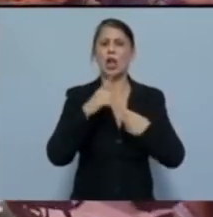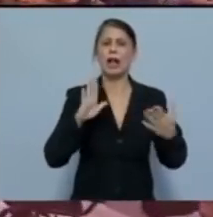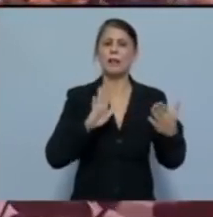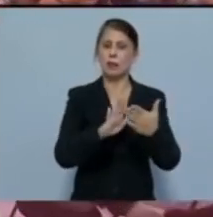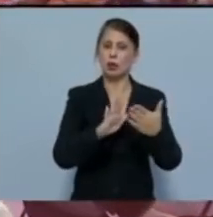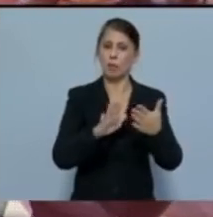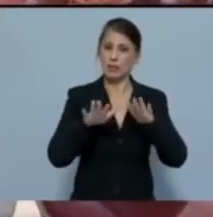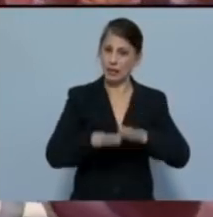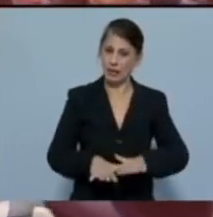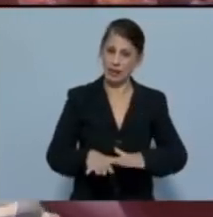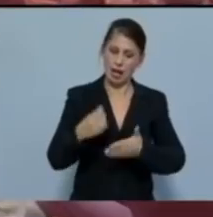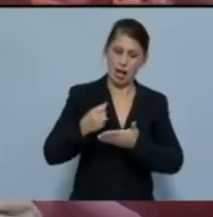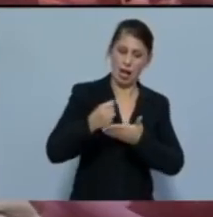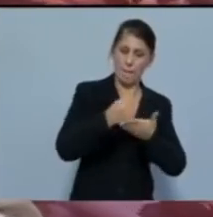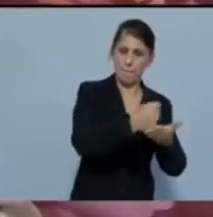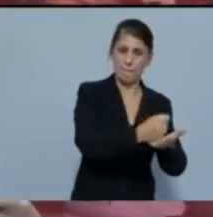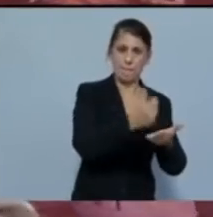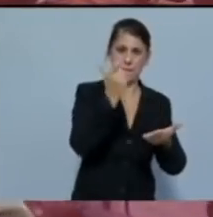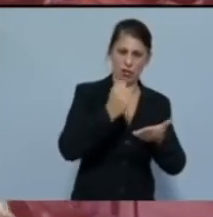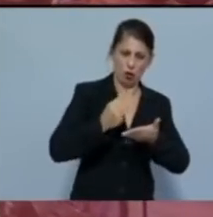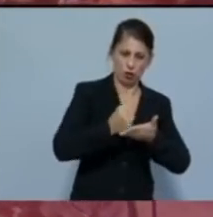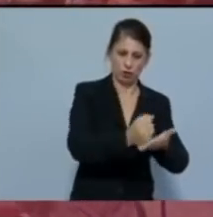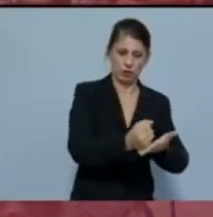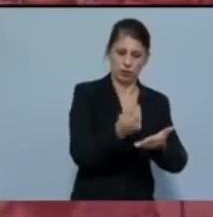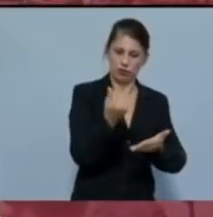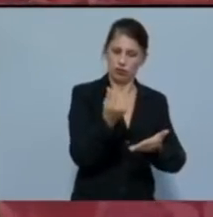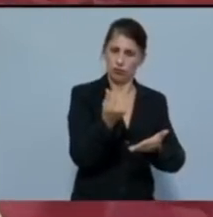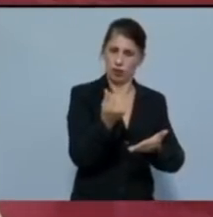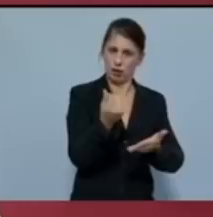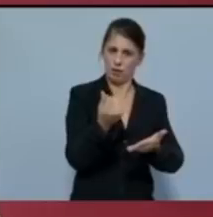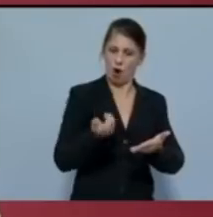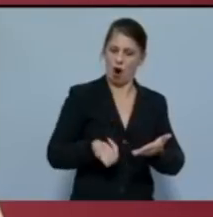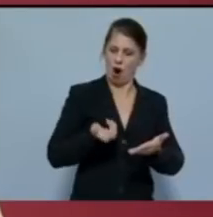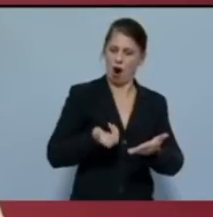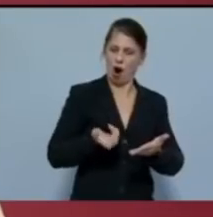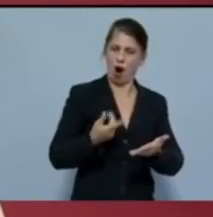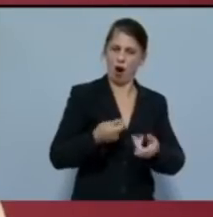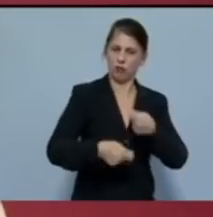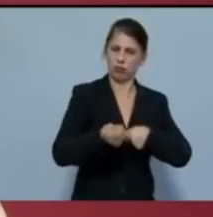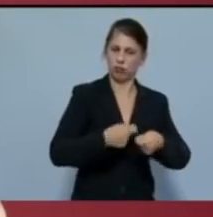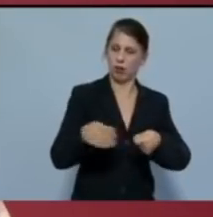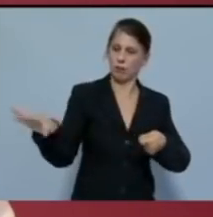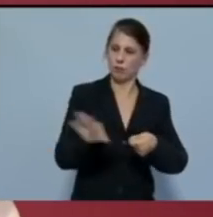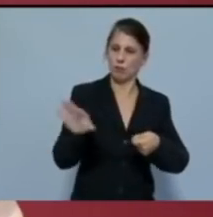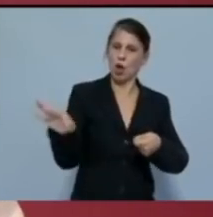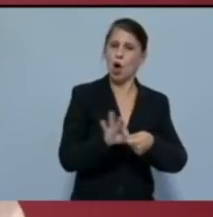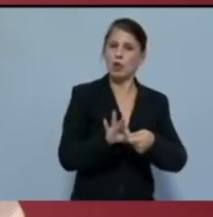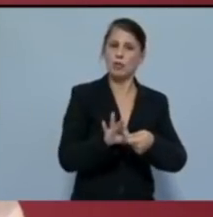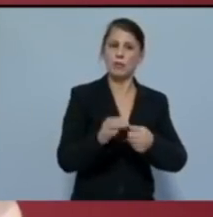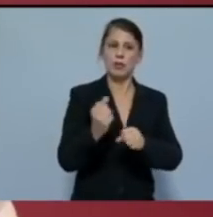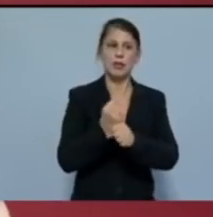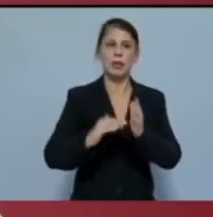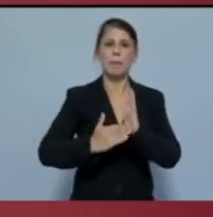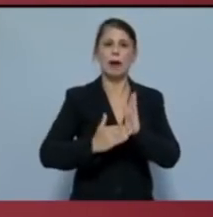επιδοτούνται οι επιχειρήσεις με ζεστό χρήμα για να προσλάβουν εργαζόμενους με μισθούς πείνας.